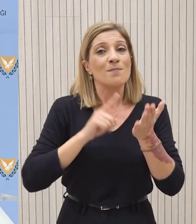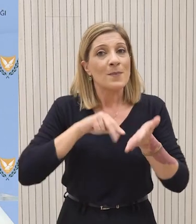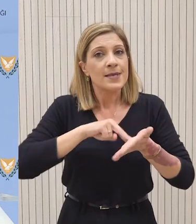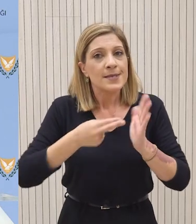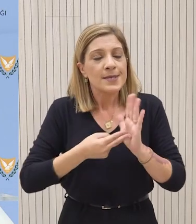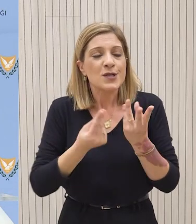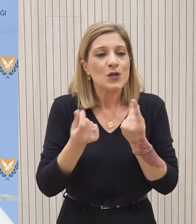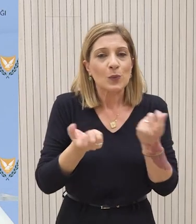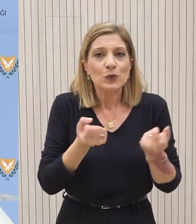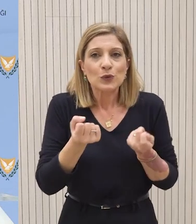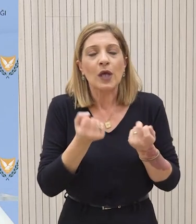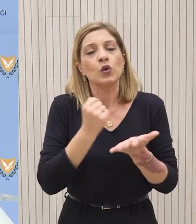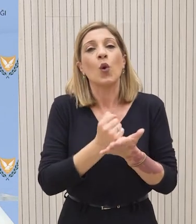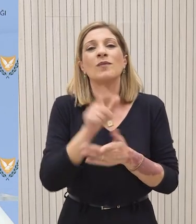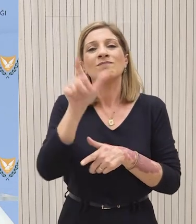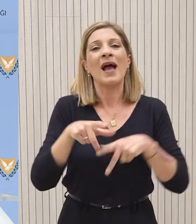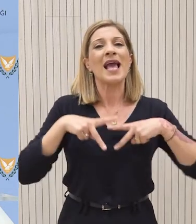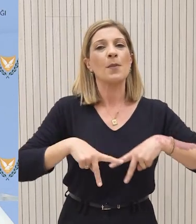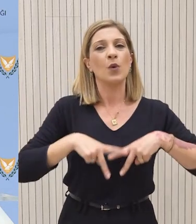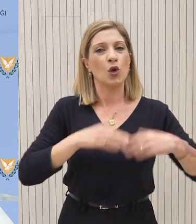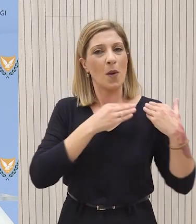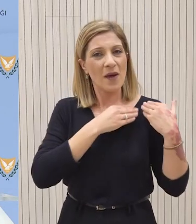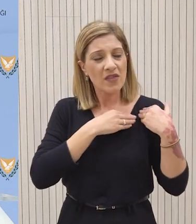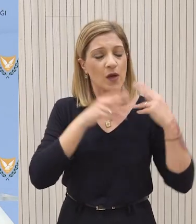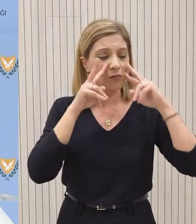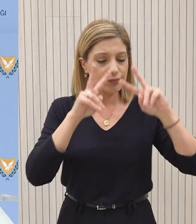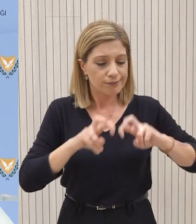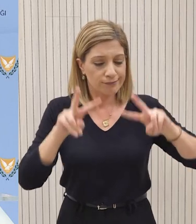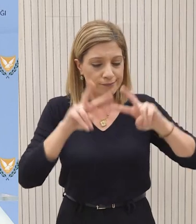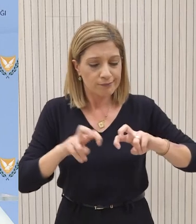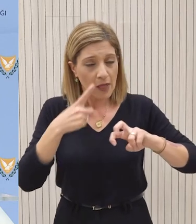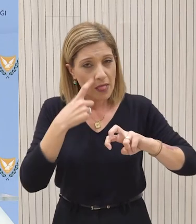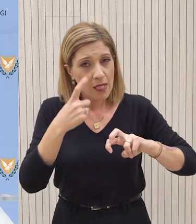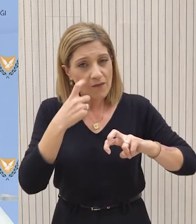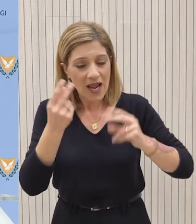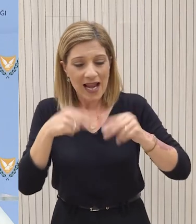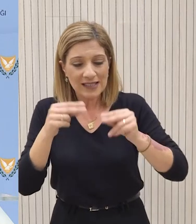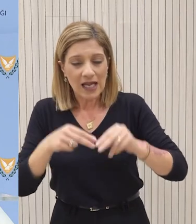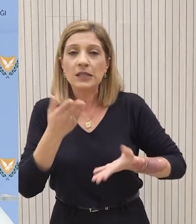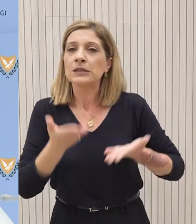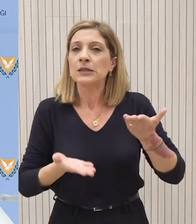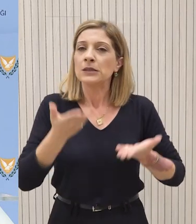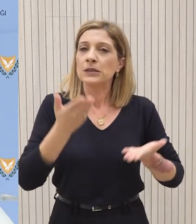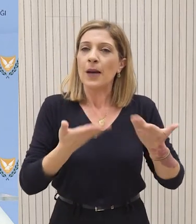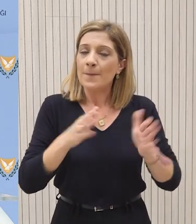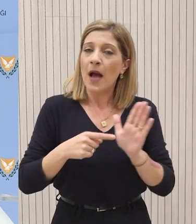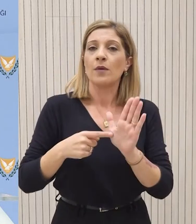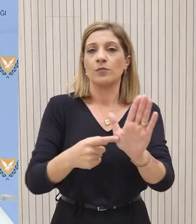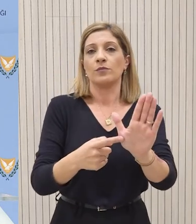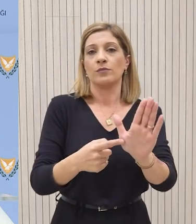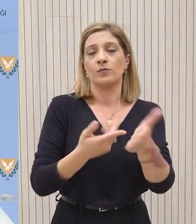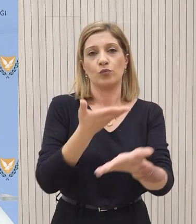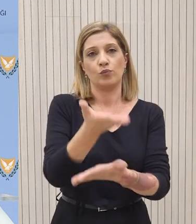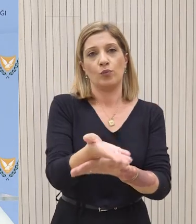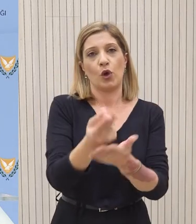Ήδη το αρμόδιο Υπουργείο επεξεργάζεται όλα τα πιθανά σενάρια, όλες τις πιθανές λύσεις. Έχει παρουσιαστεί ήδη μια πρόταση ενώπιον των